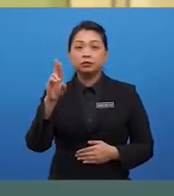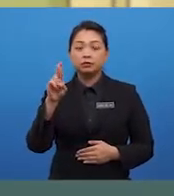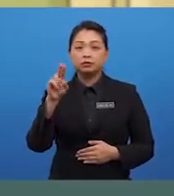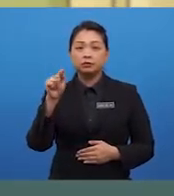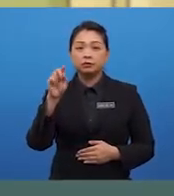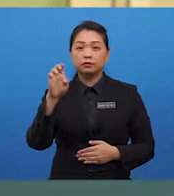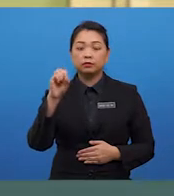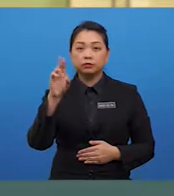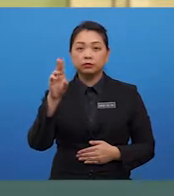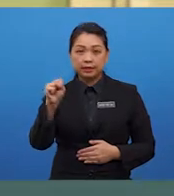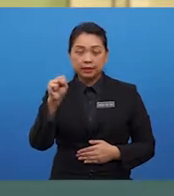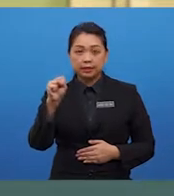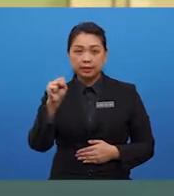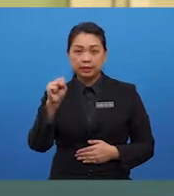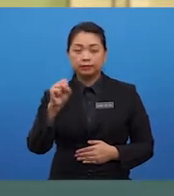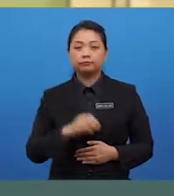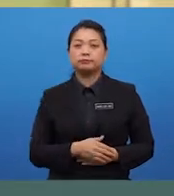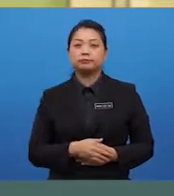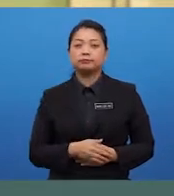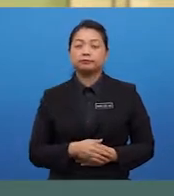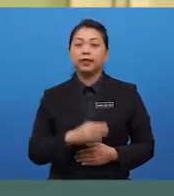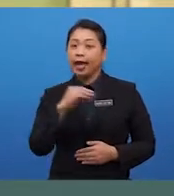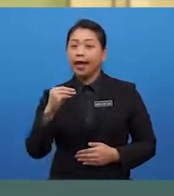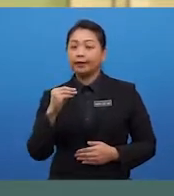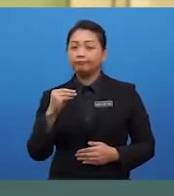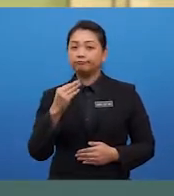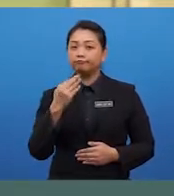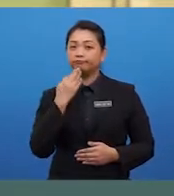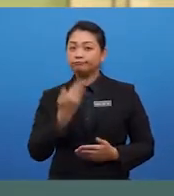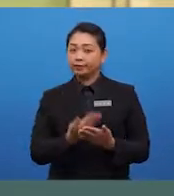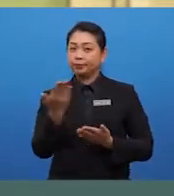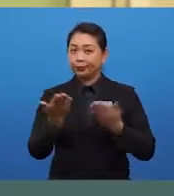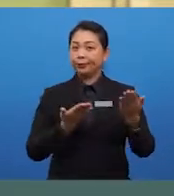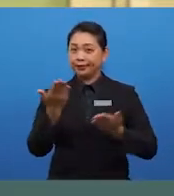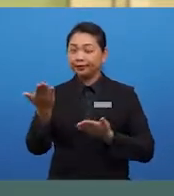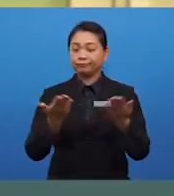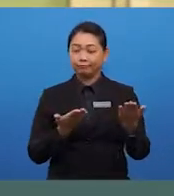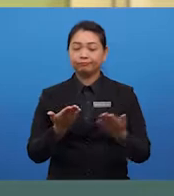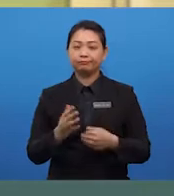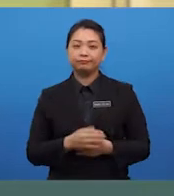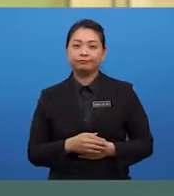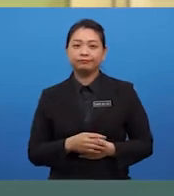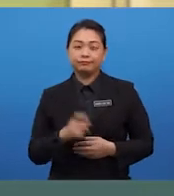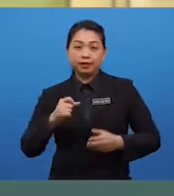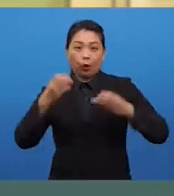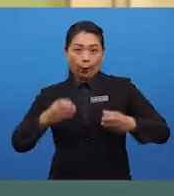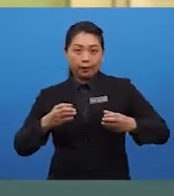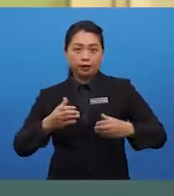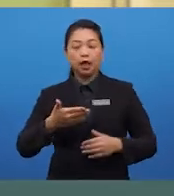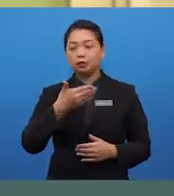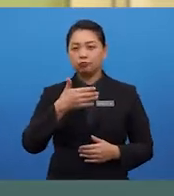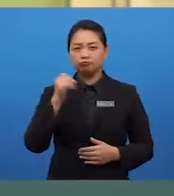during the exam, in the speaking exam room, you need to sit upright, calm, confident and smile.